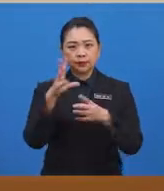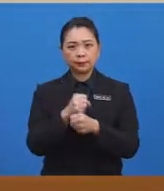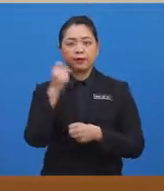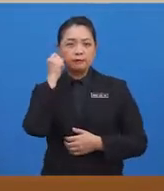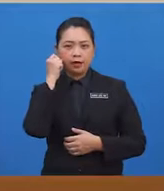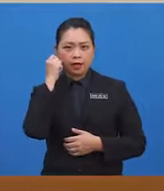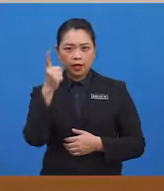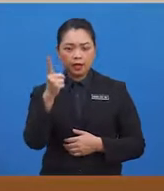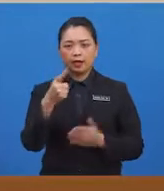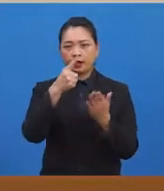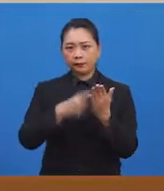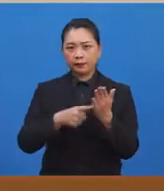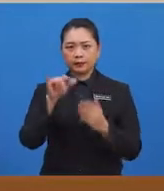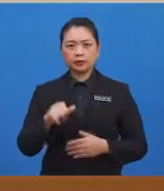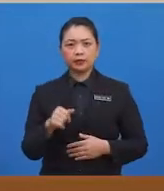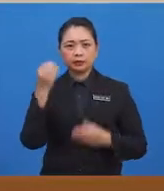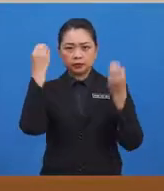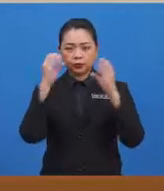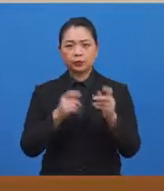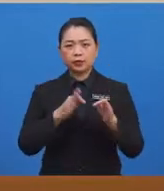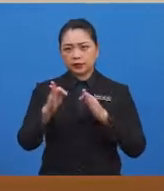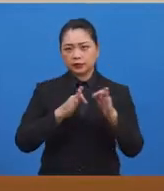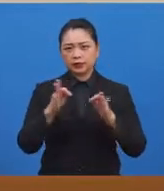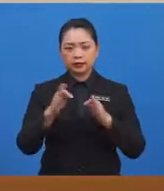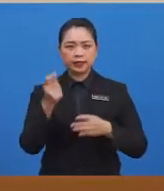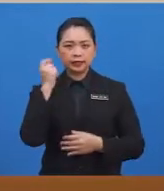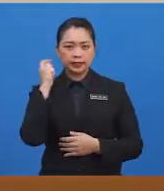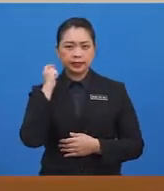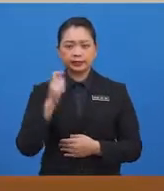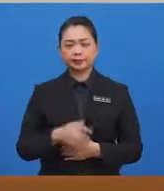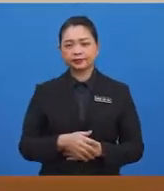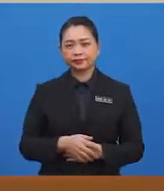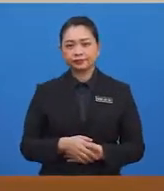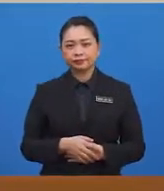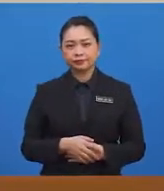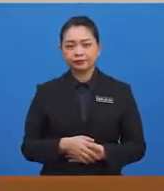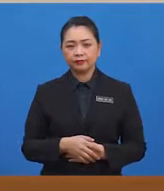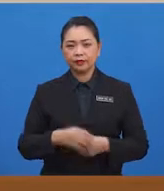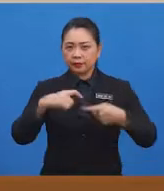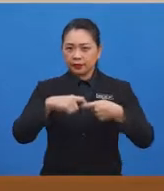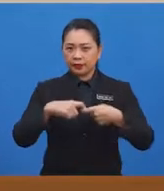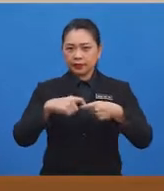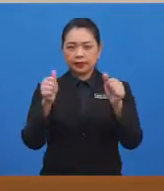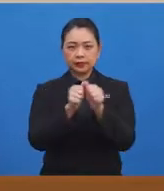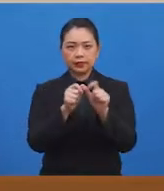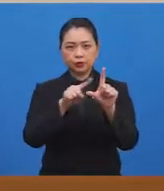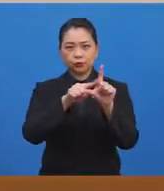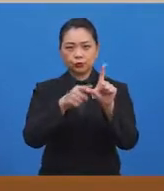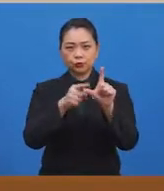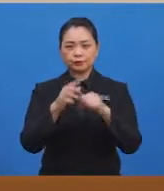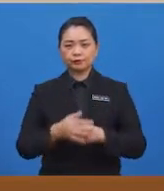faham apa yang telah cikgu terangkan sebentar tadi berkaitan dengan sudut.